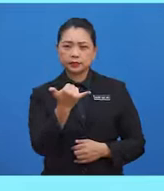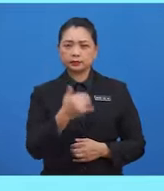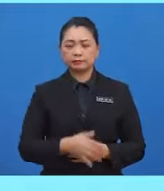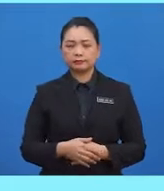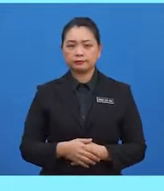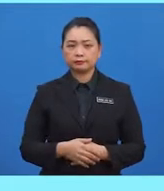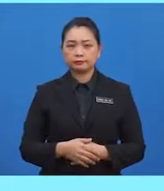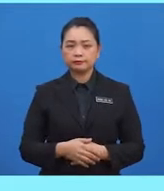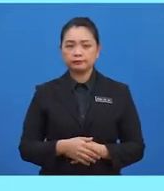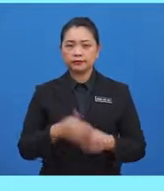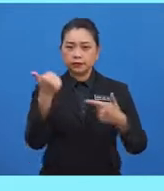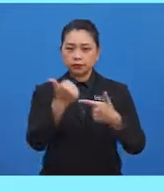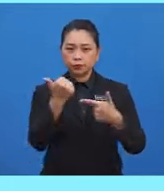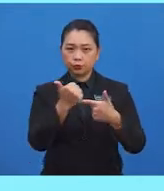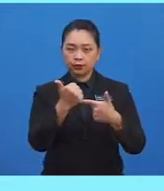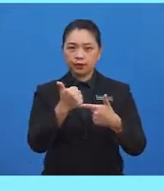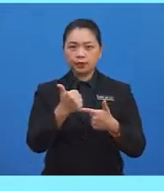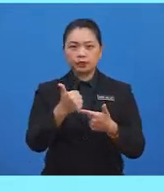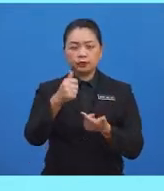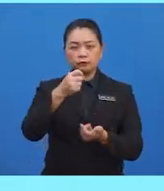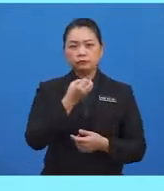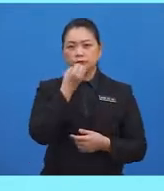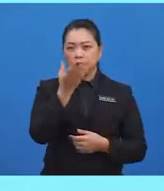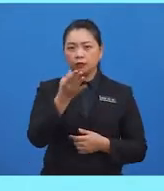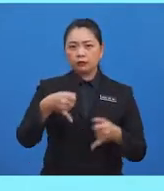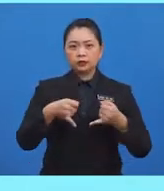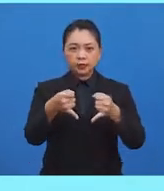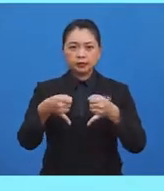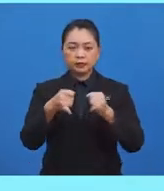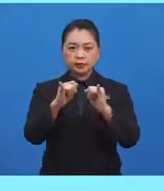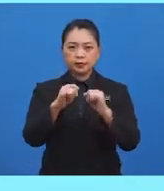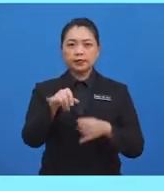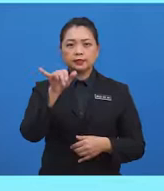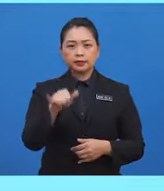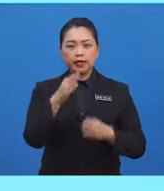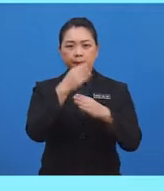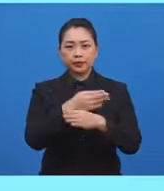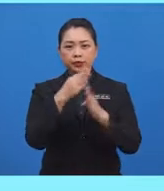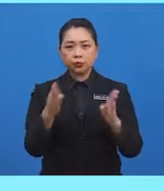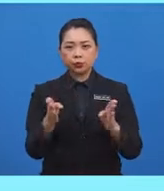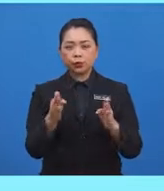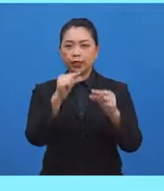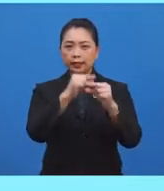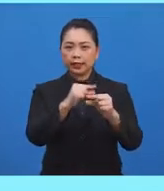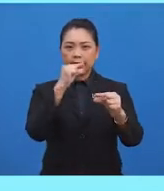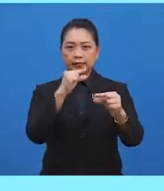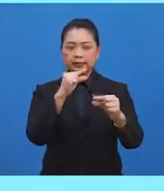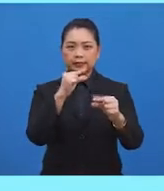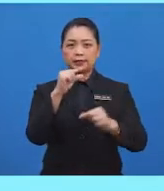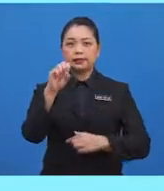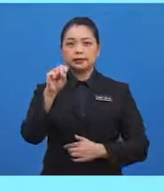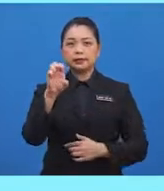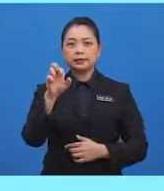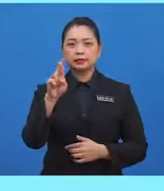Kedua, nyatakan jalan-jalan yang membentuk garis